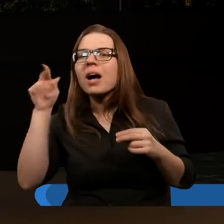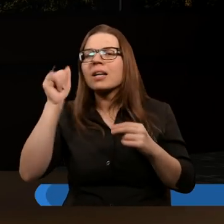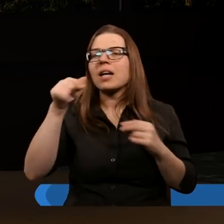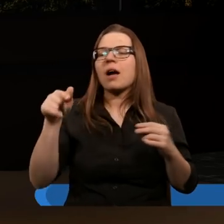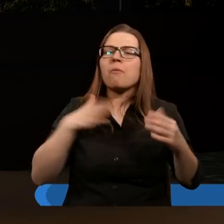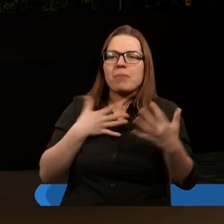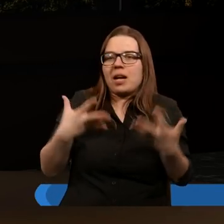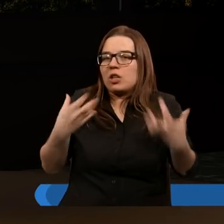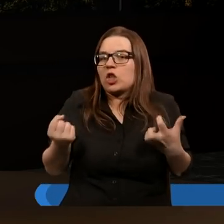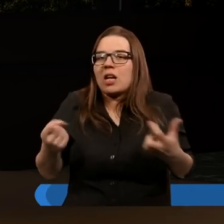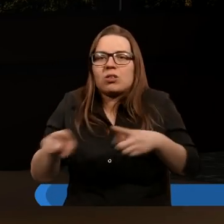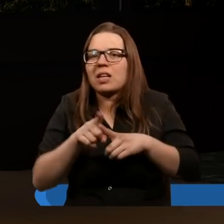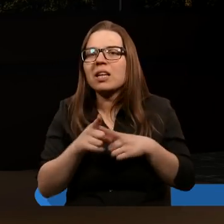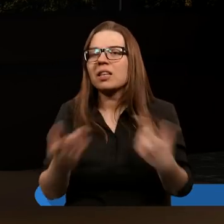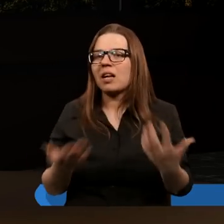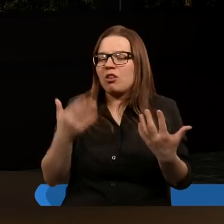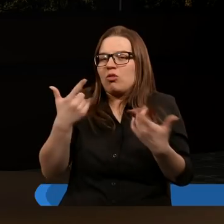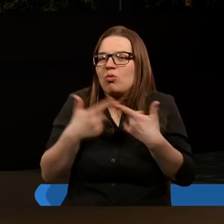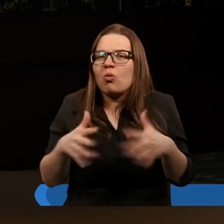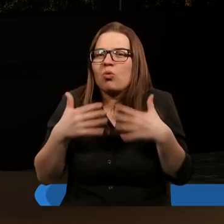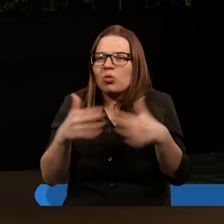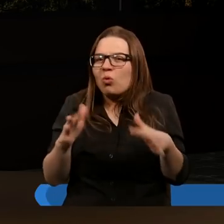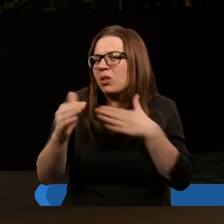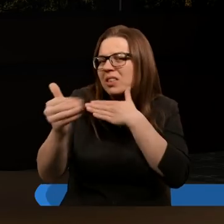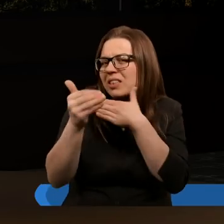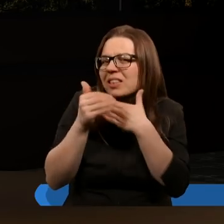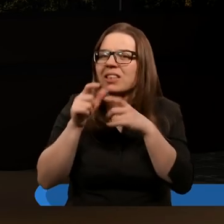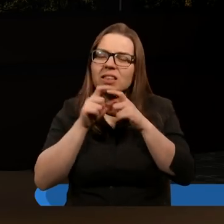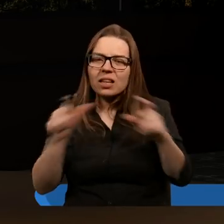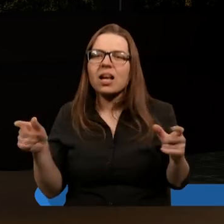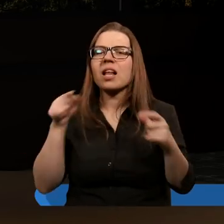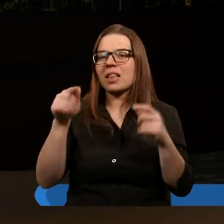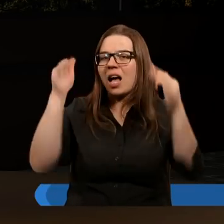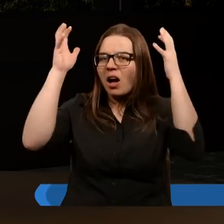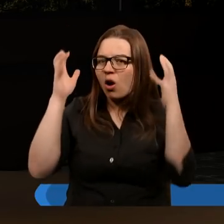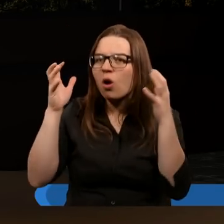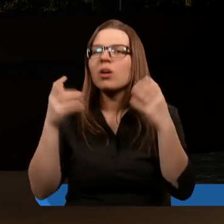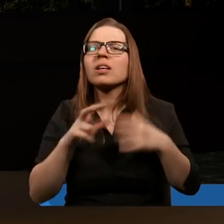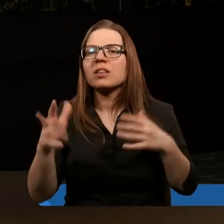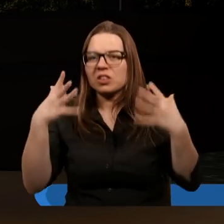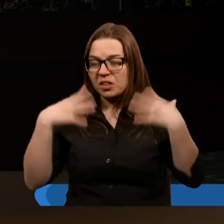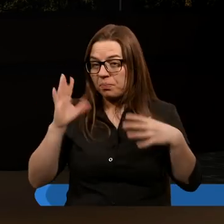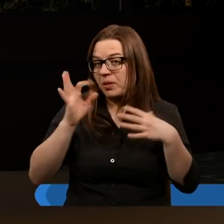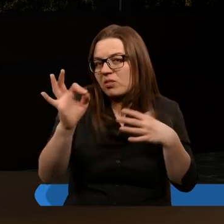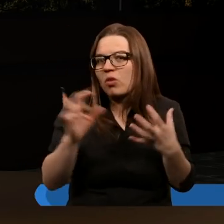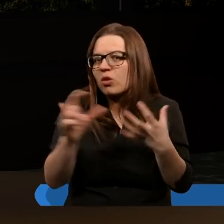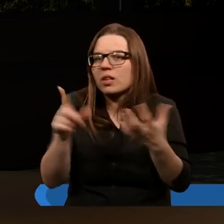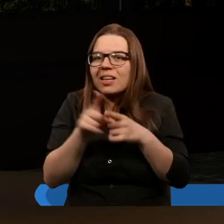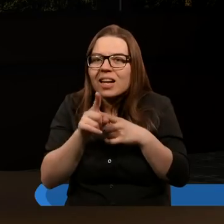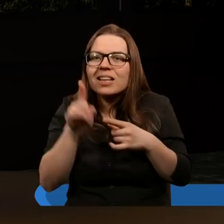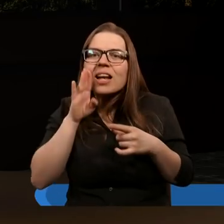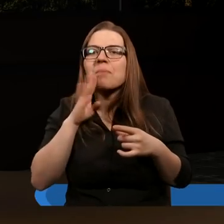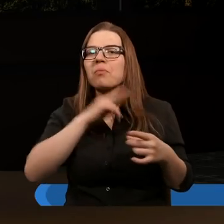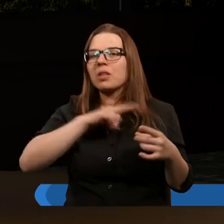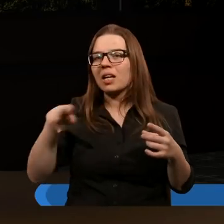mieli ciężko i Jezus ich pocieszył. Jeszcze tylko krótki czas, a ta korona czy ta biała szata będzie twoje, to tak samo